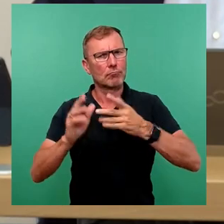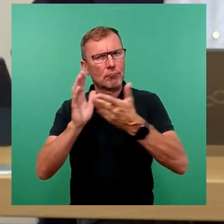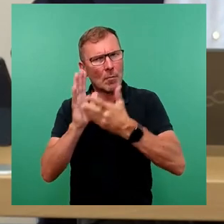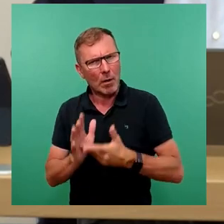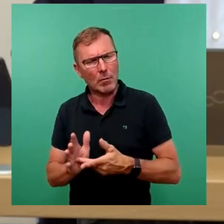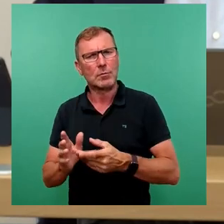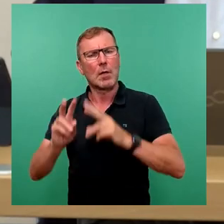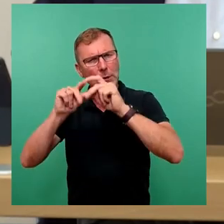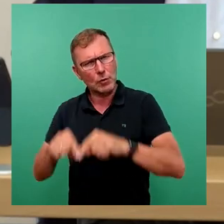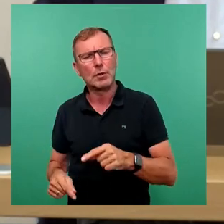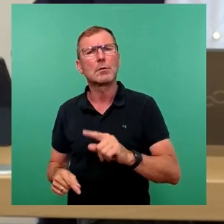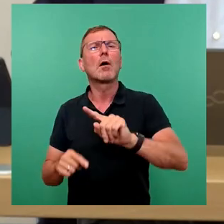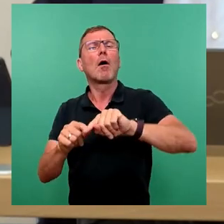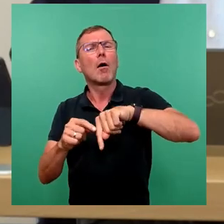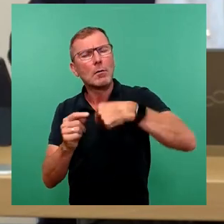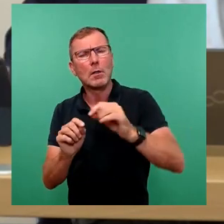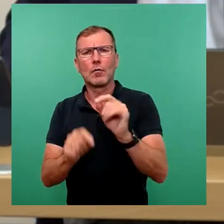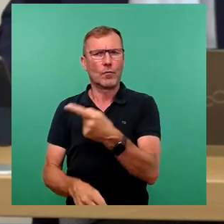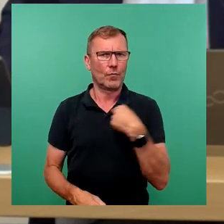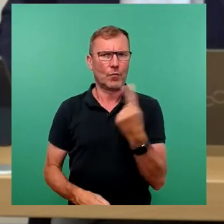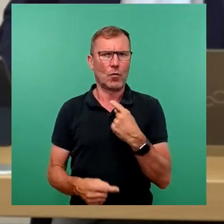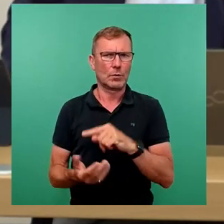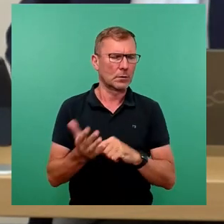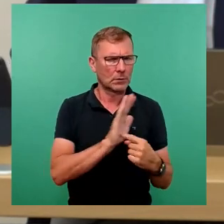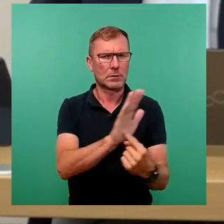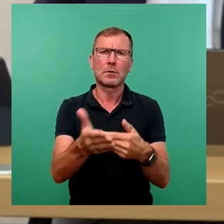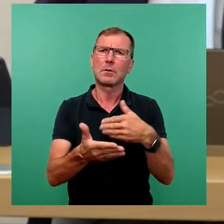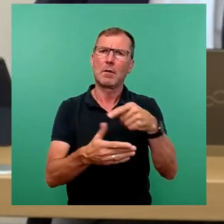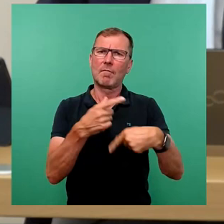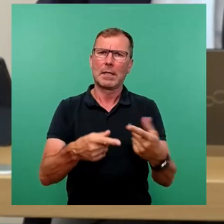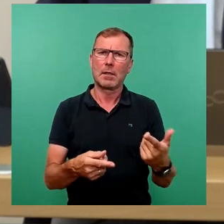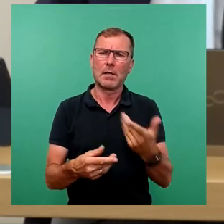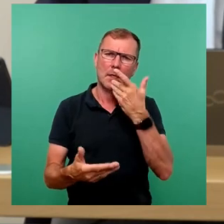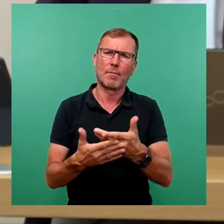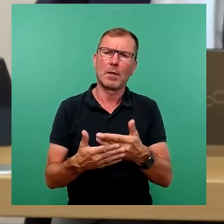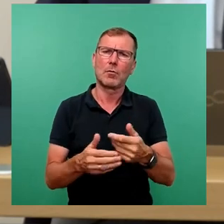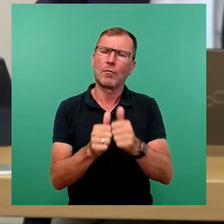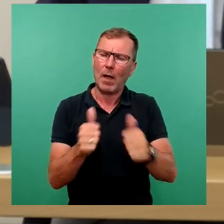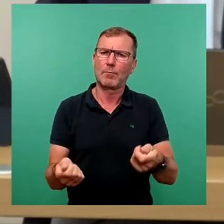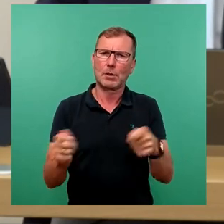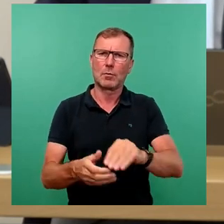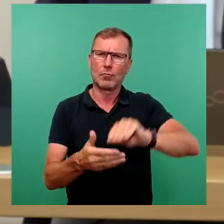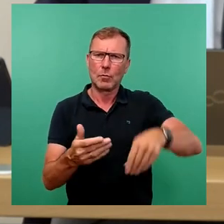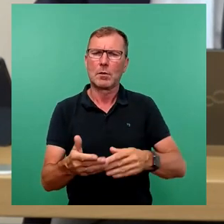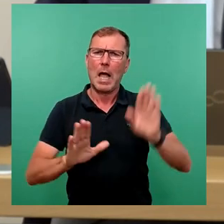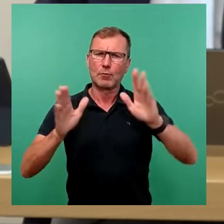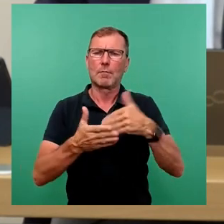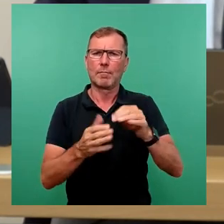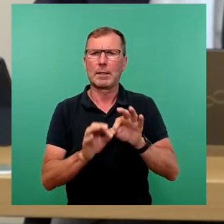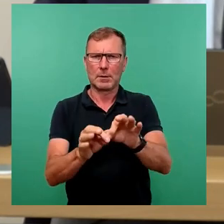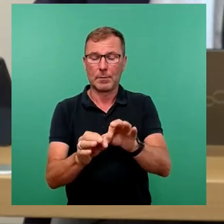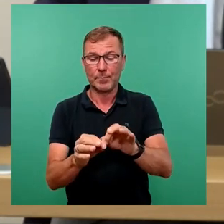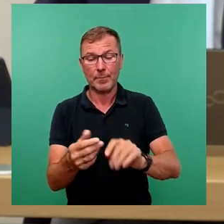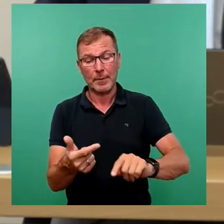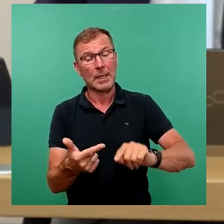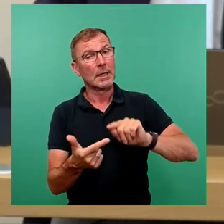entsprechend dann für uns zur weiteren Empfehlung und Verabschiedung dann auf den Weg gebracht. Und zum Zweiten